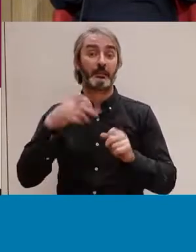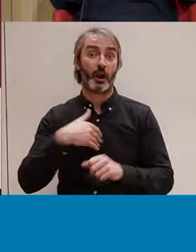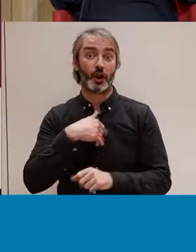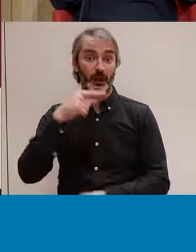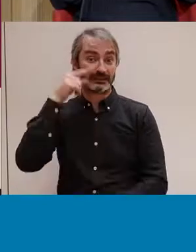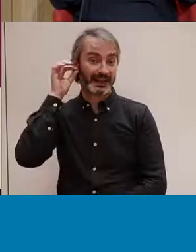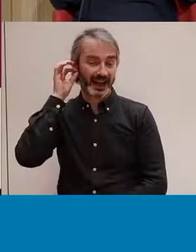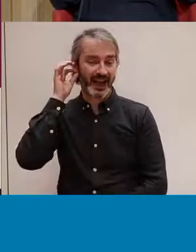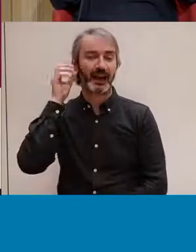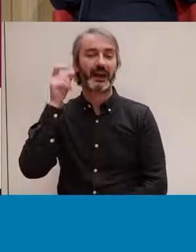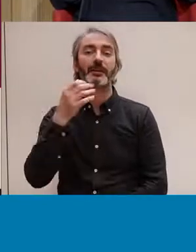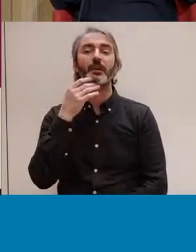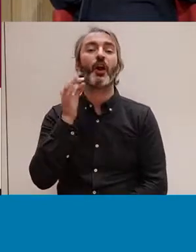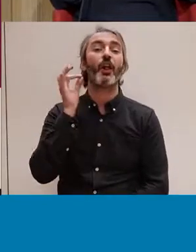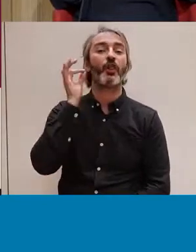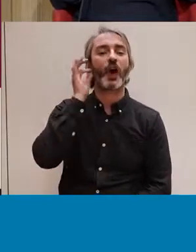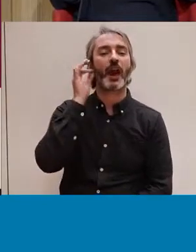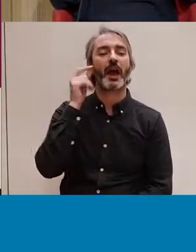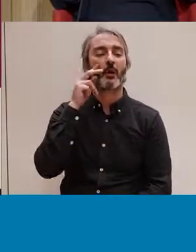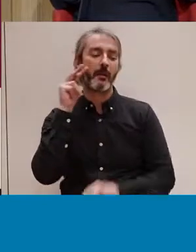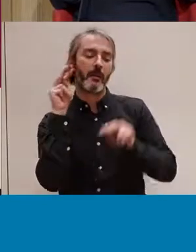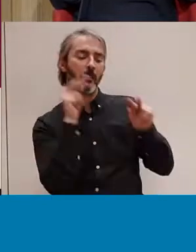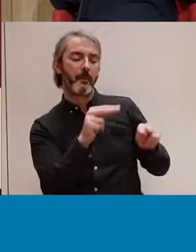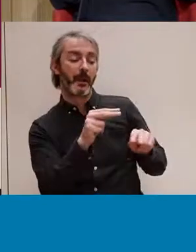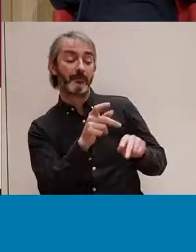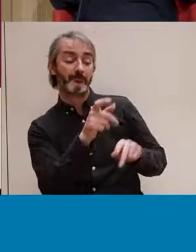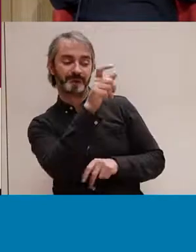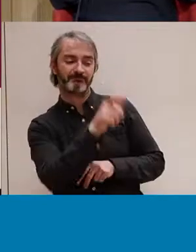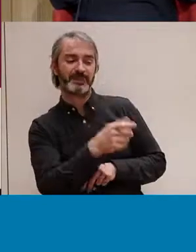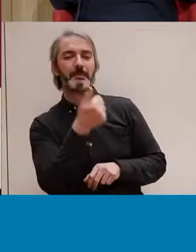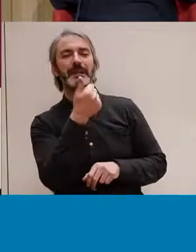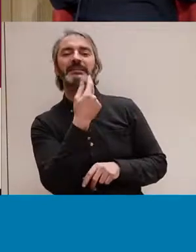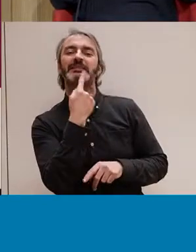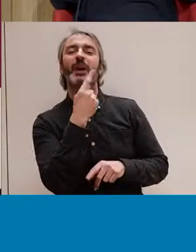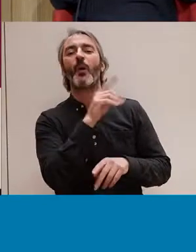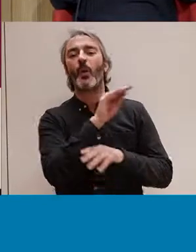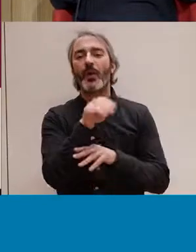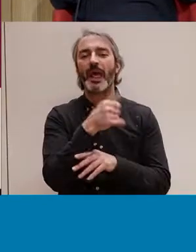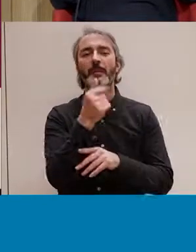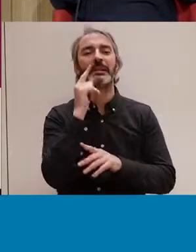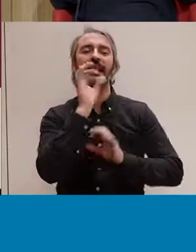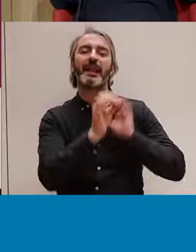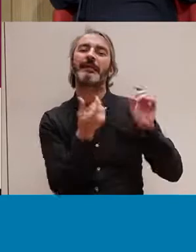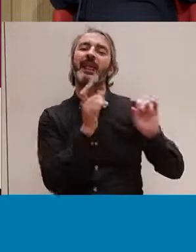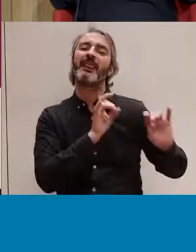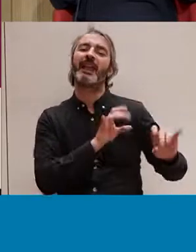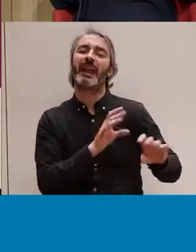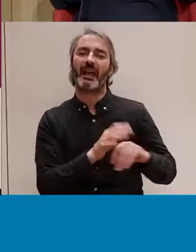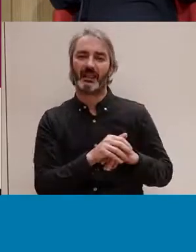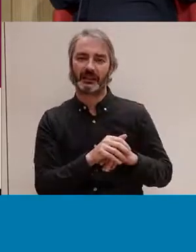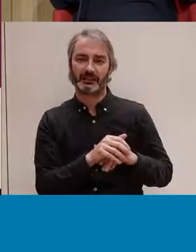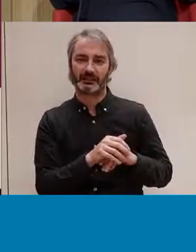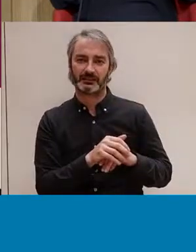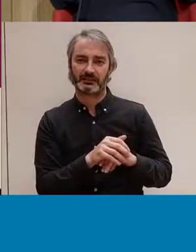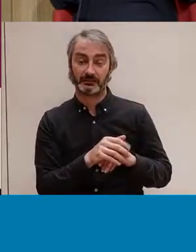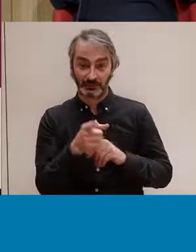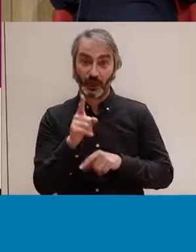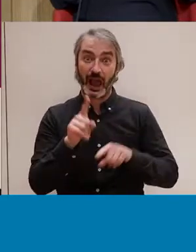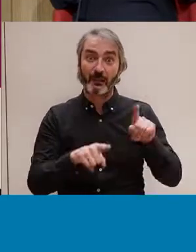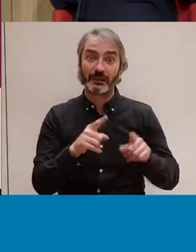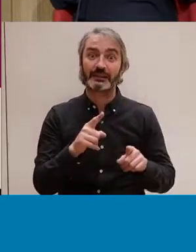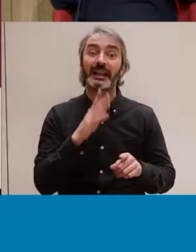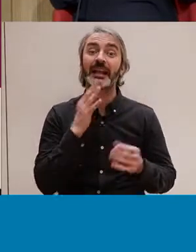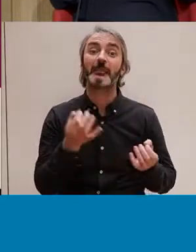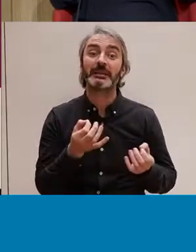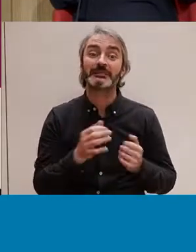que és el tema de les dones vistes com a persones que cuiden més o que tenen més cura o més delicades, no?, i que molts cops això també porta a